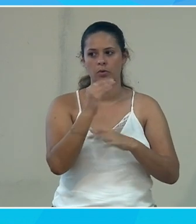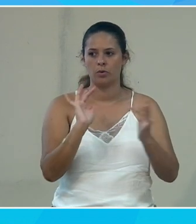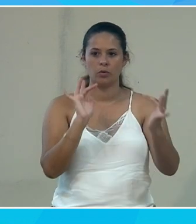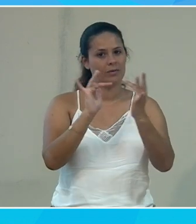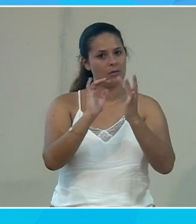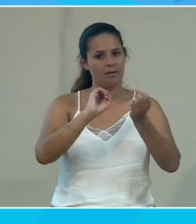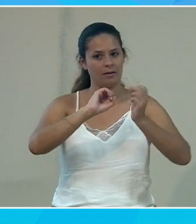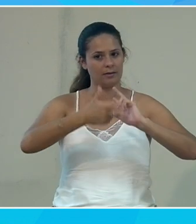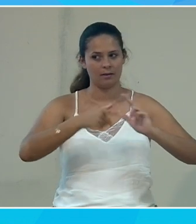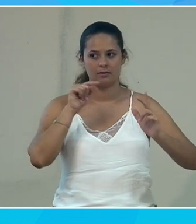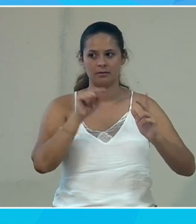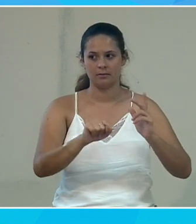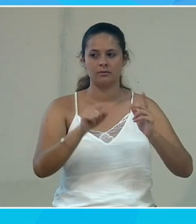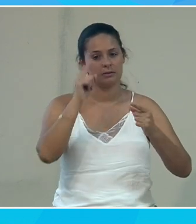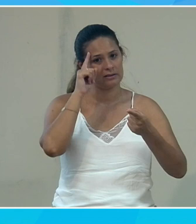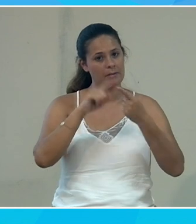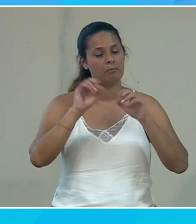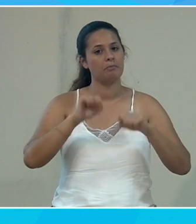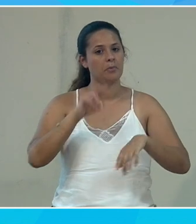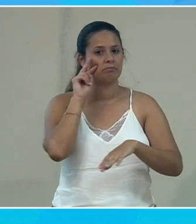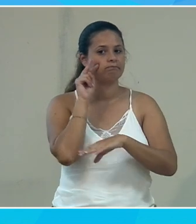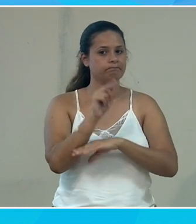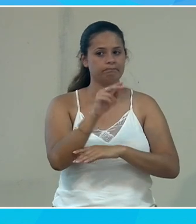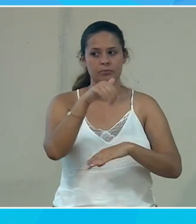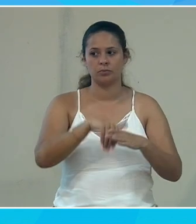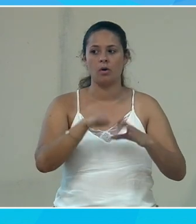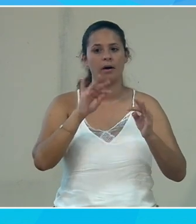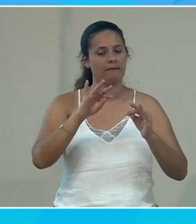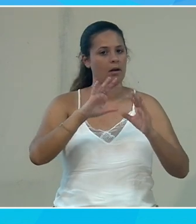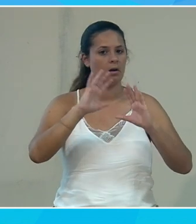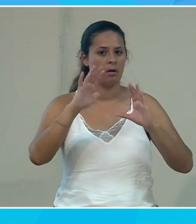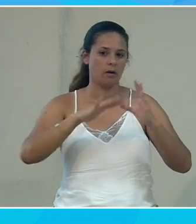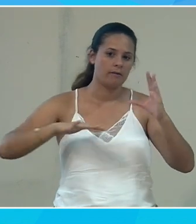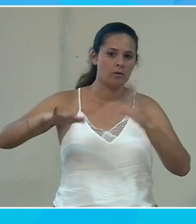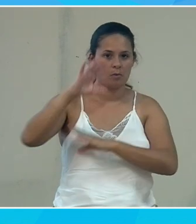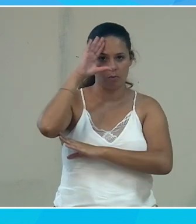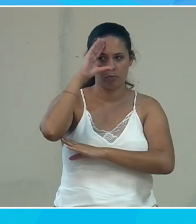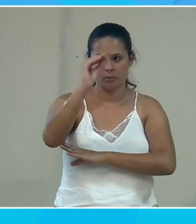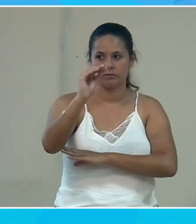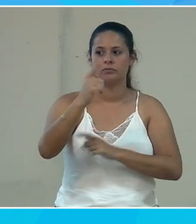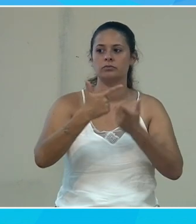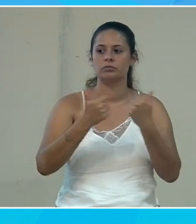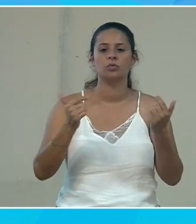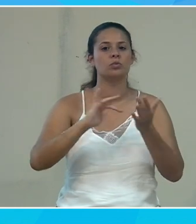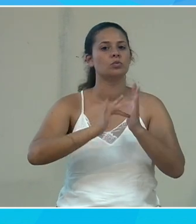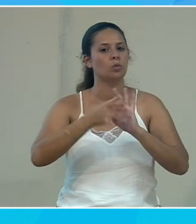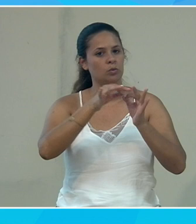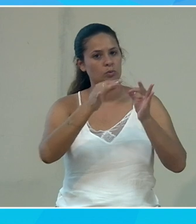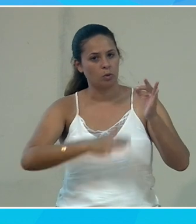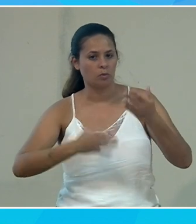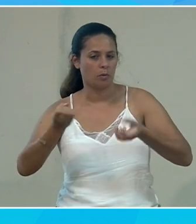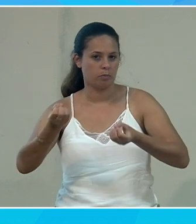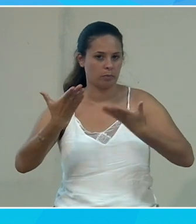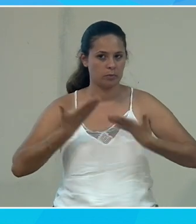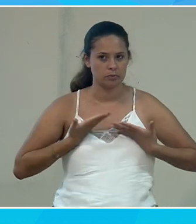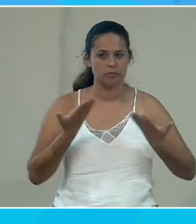donc ce qu'on peut retrouver nous dans un environnement professionnel donc l'intisage artificiel toutes les solutions que vous pouvez proposer